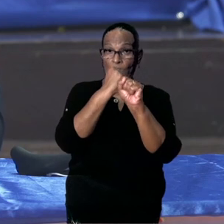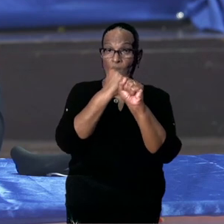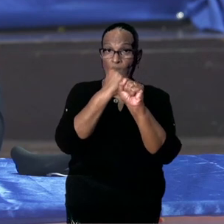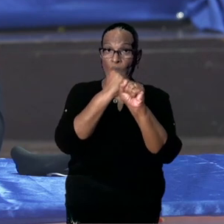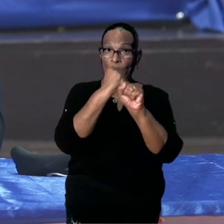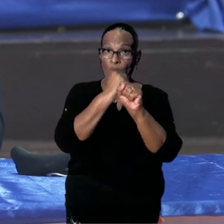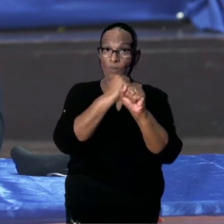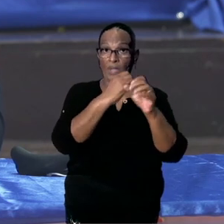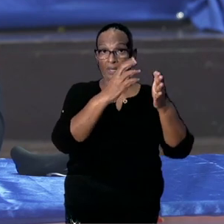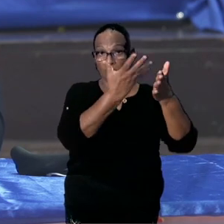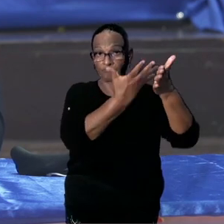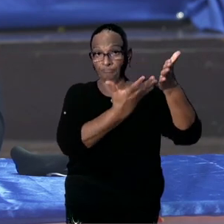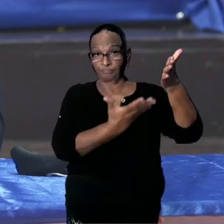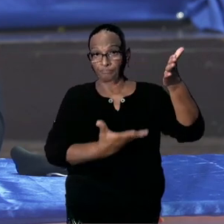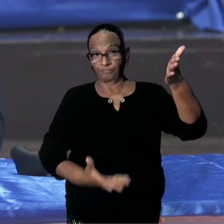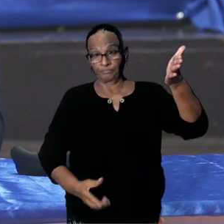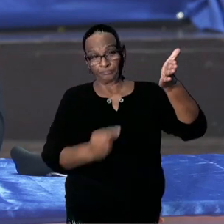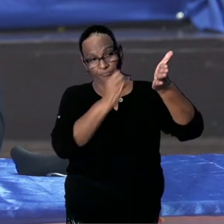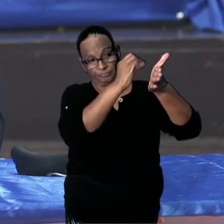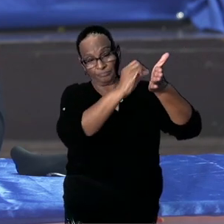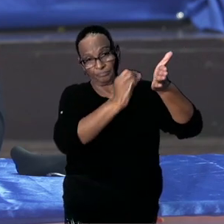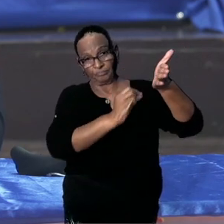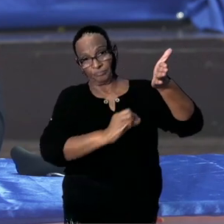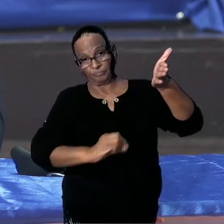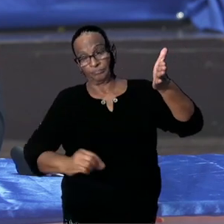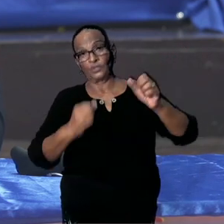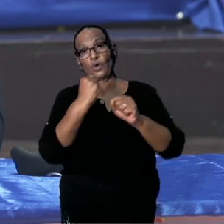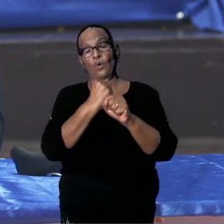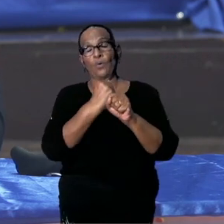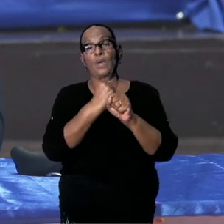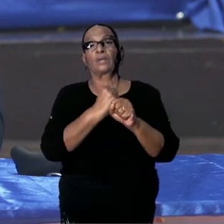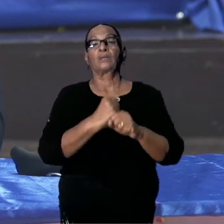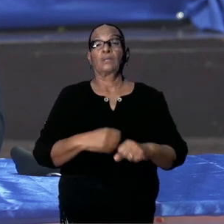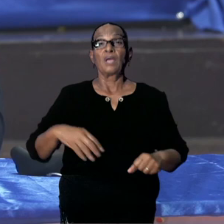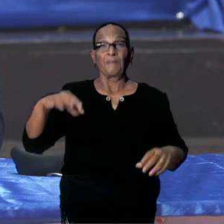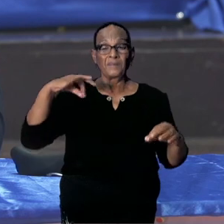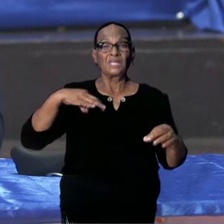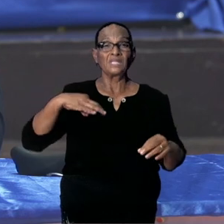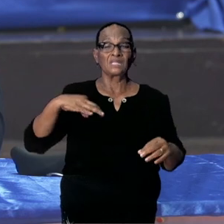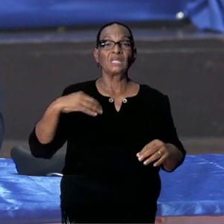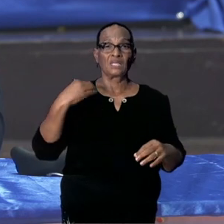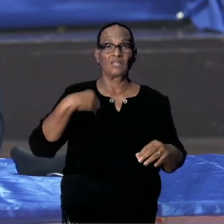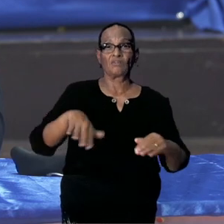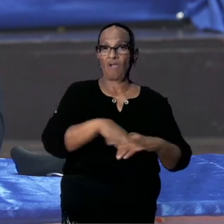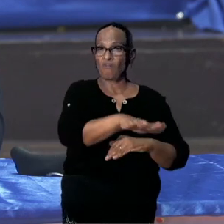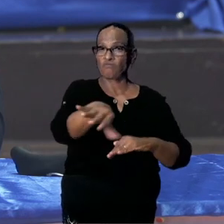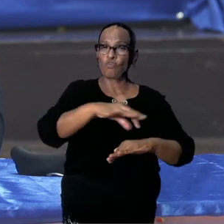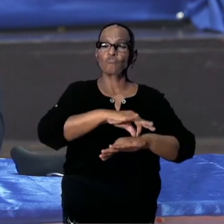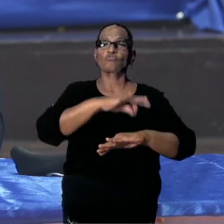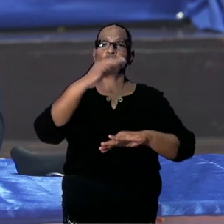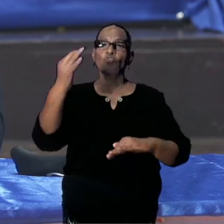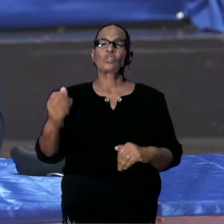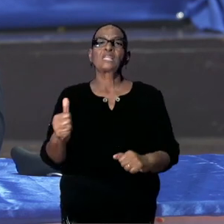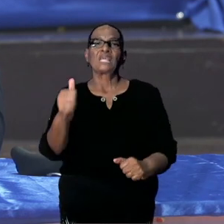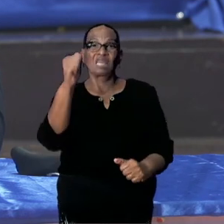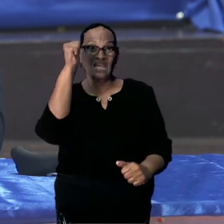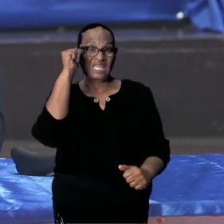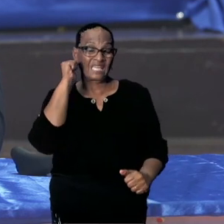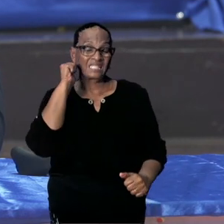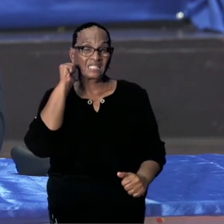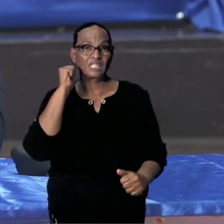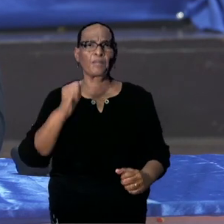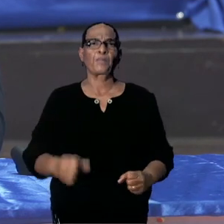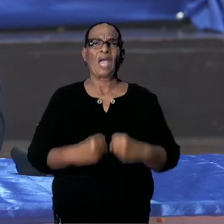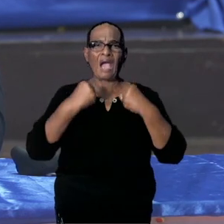uw deel doornemen. En inderdaad heeft het ministerie van volksgezondheid gisteren een actie. En die actie gaat